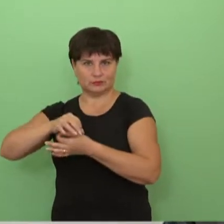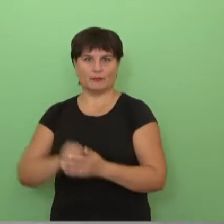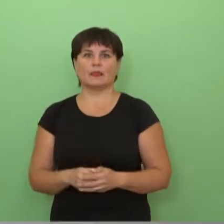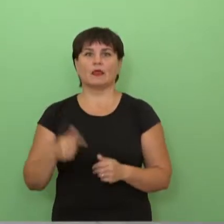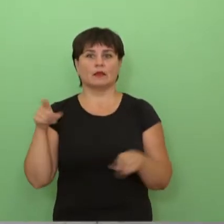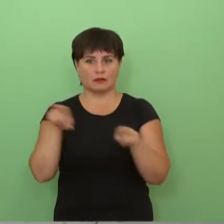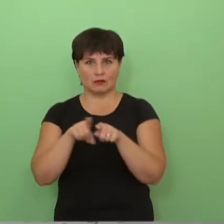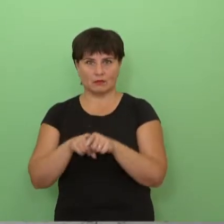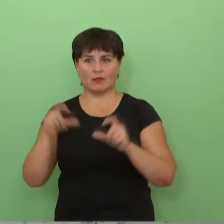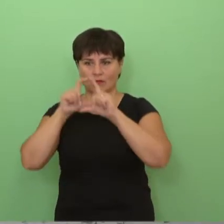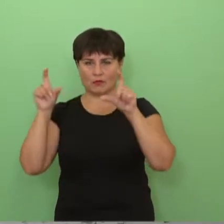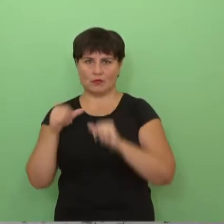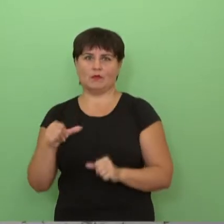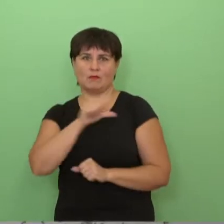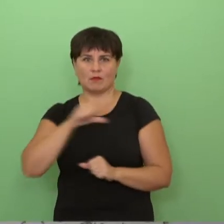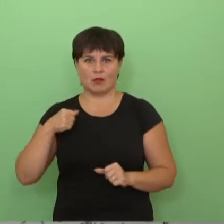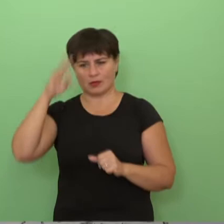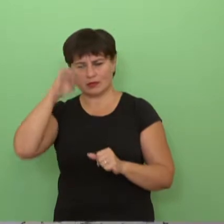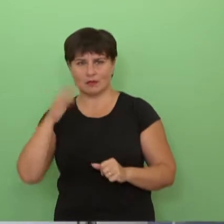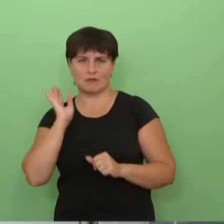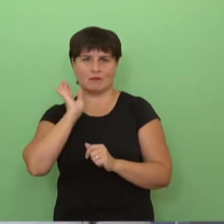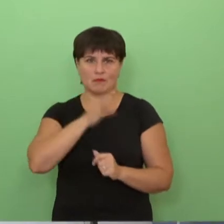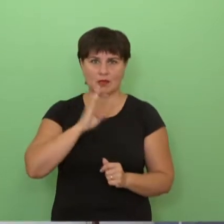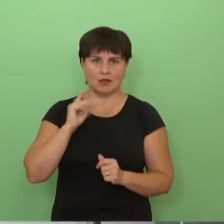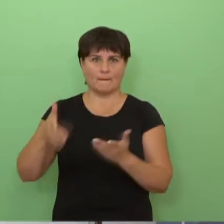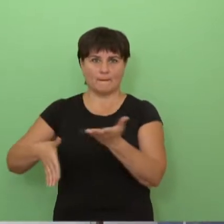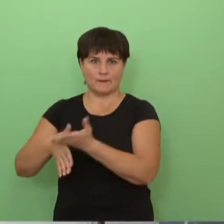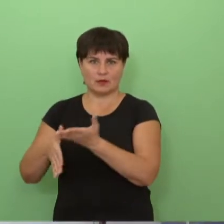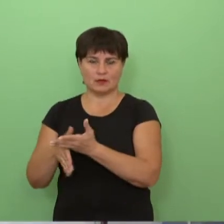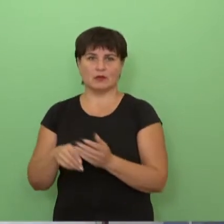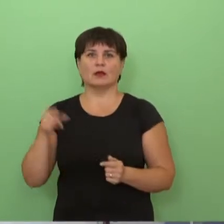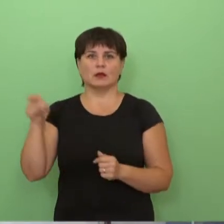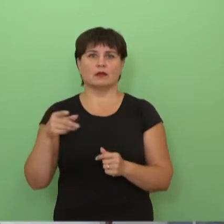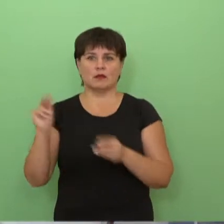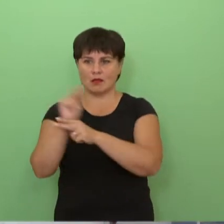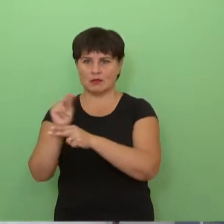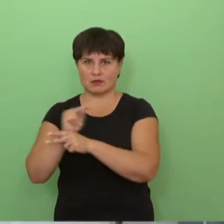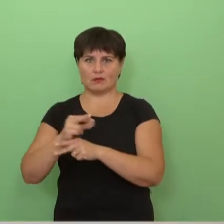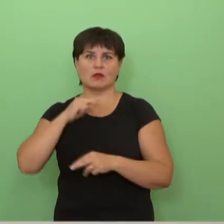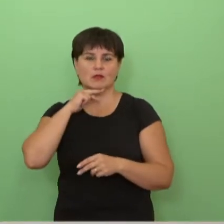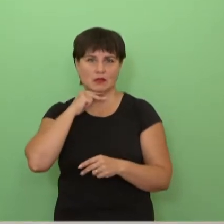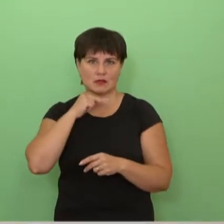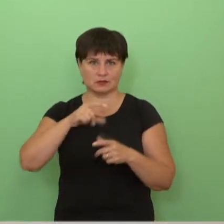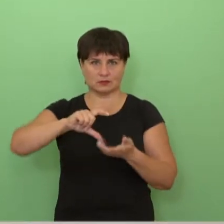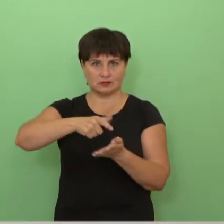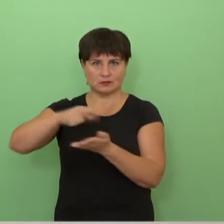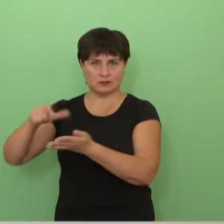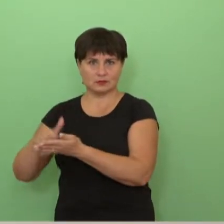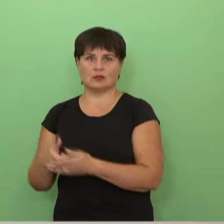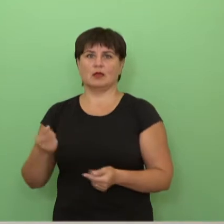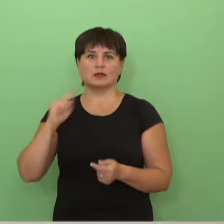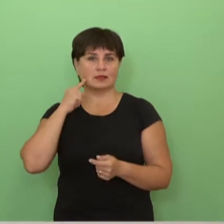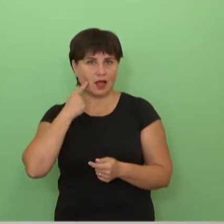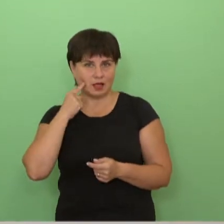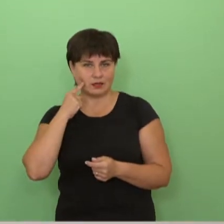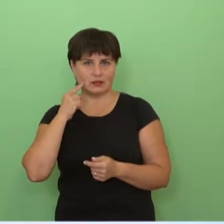bendromis savo ir ūkdytinių tevelių pastangomis atsinaujino ir susiremontavo klasės, koridorius, moderniai įsirengė šokių